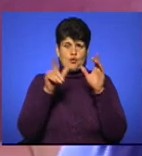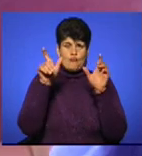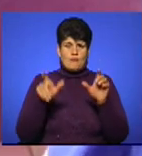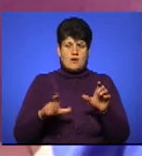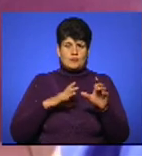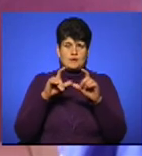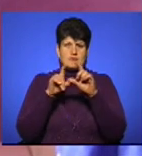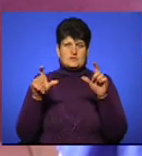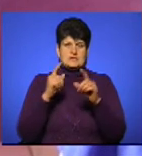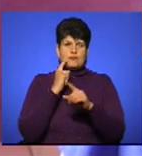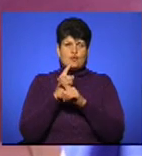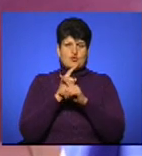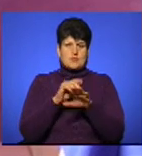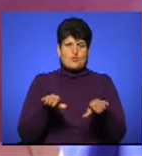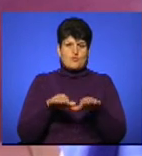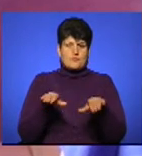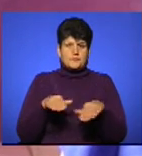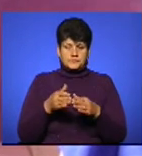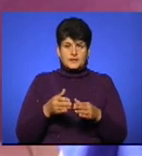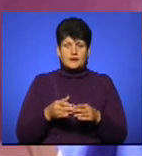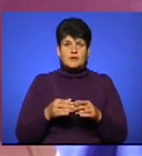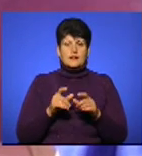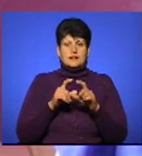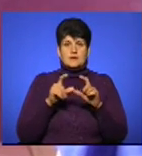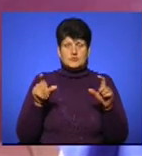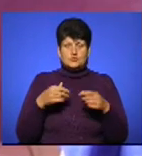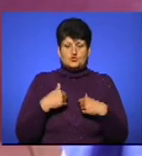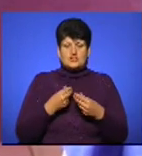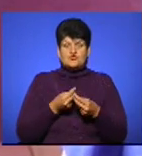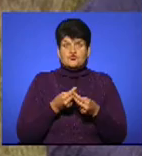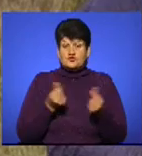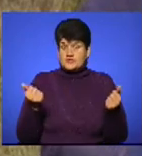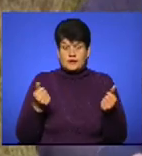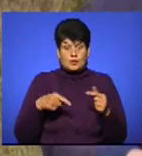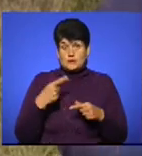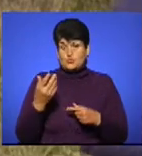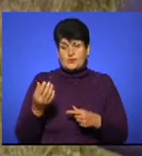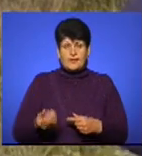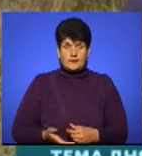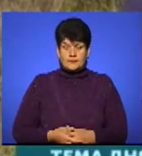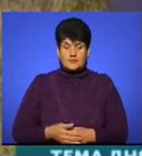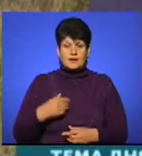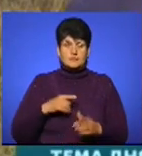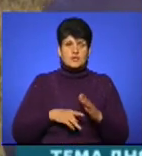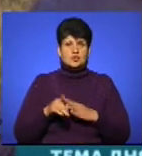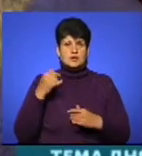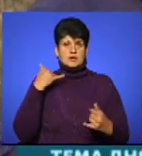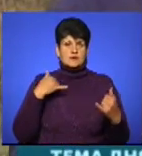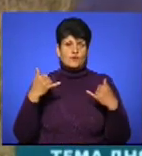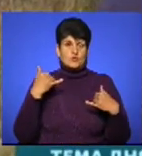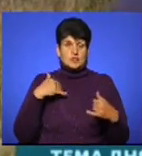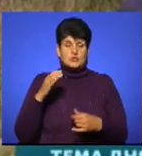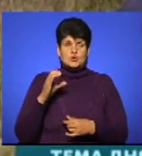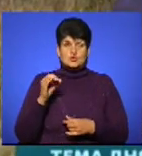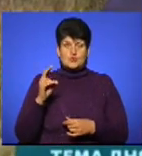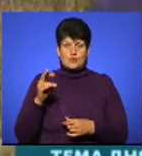заборонено, скучно, де були столби», тому що таблички, на жаль, у нас щазають буквально на другий день. Нам почали дзвонити з Соколовки,